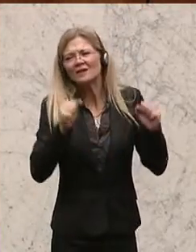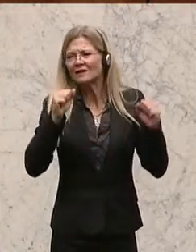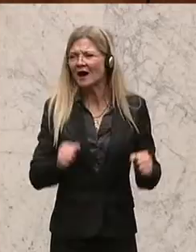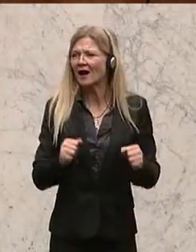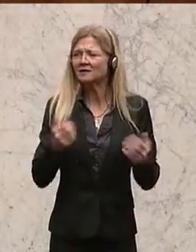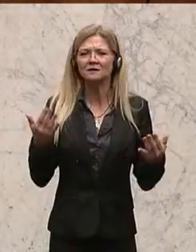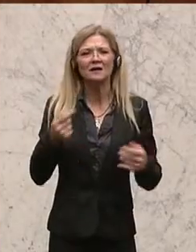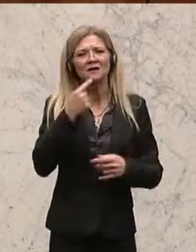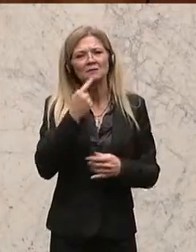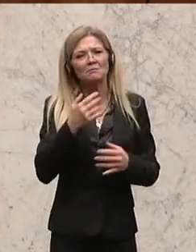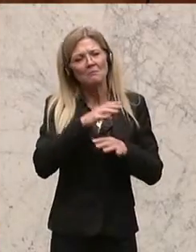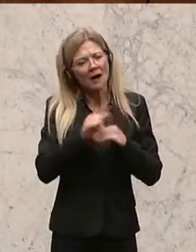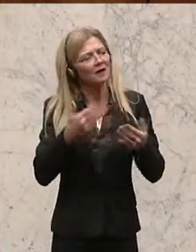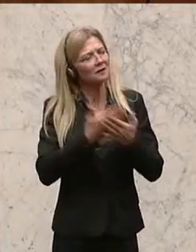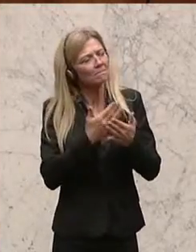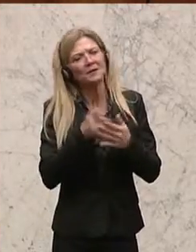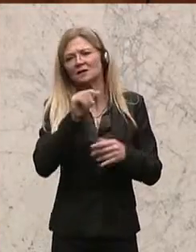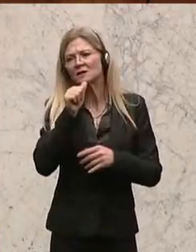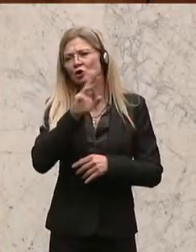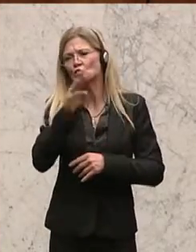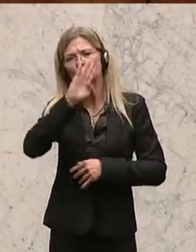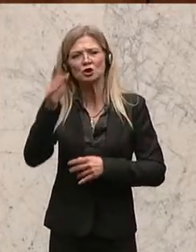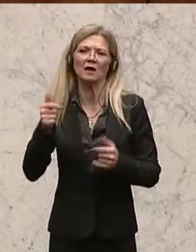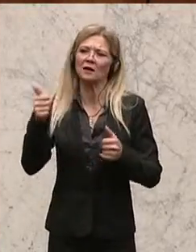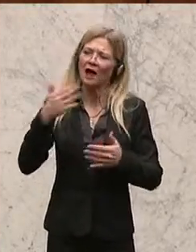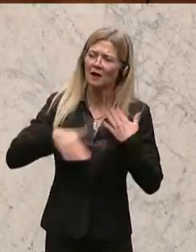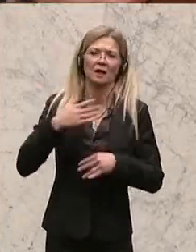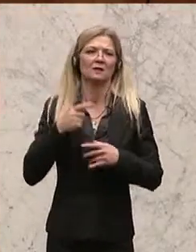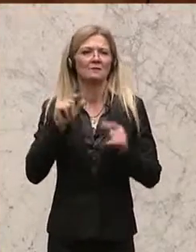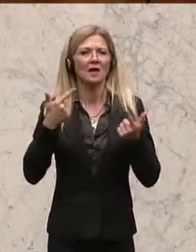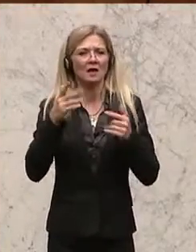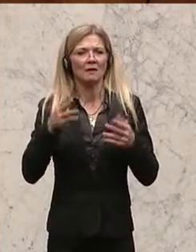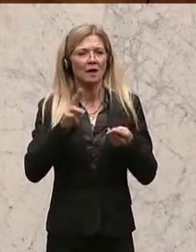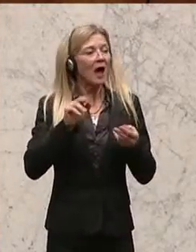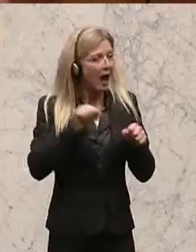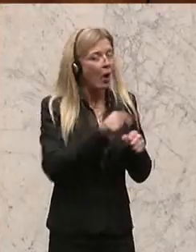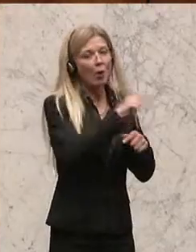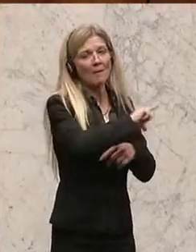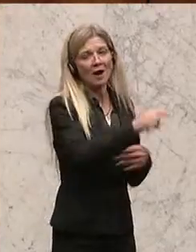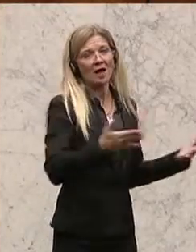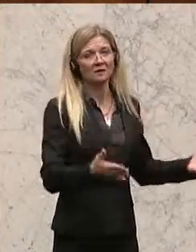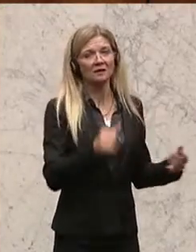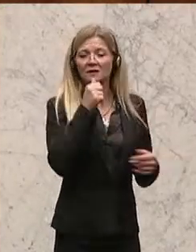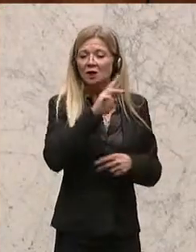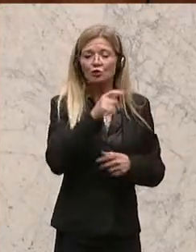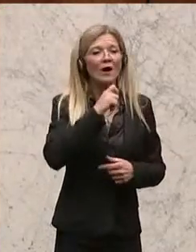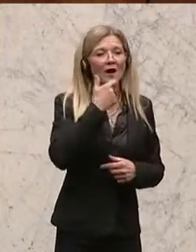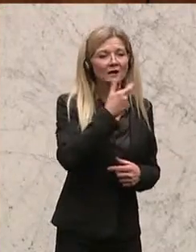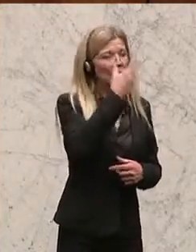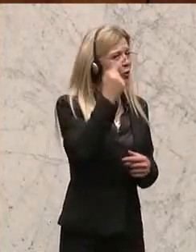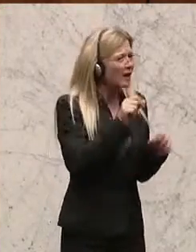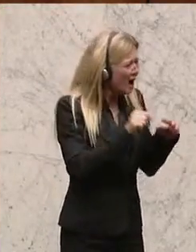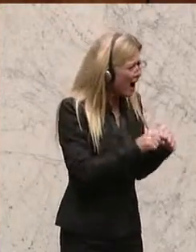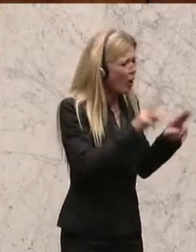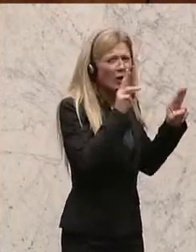Lebensbedingungen sind, sondern auch im Land, im ländlichen Raum, wo vielleicht nur mehr ältere Menschen wohnen, die ältere Generation, die haben genauso ein Recht